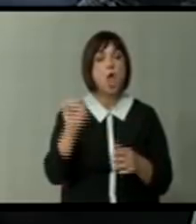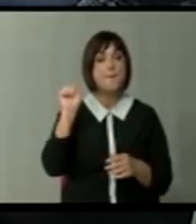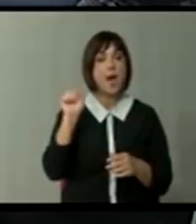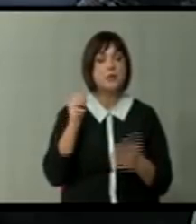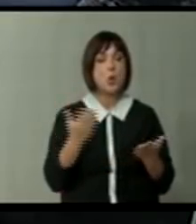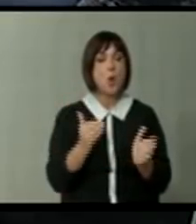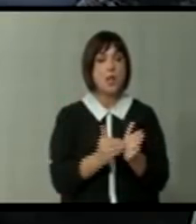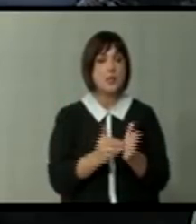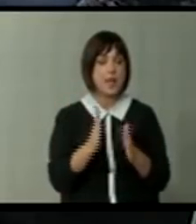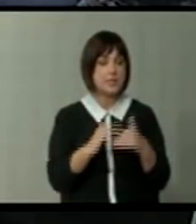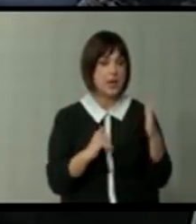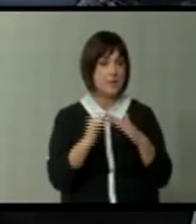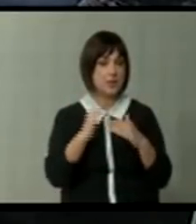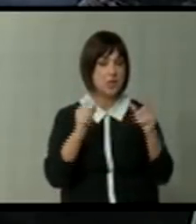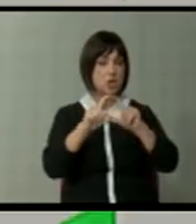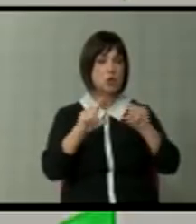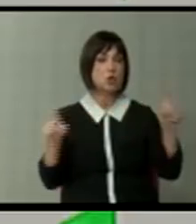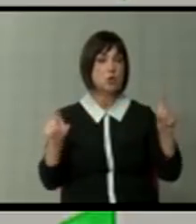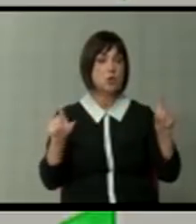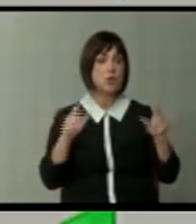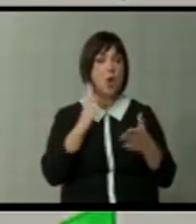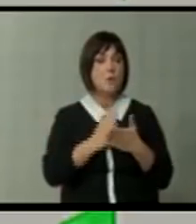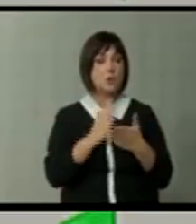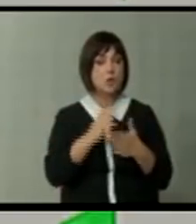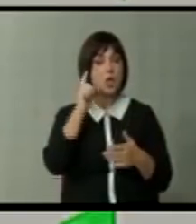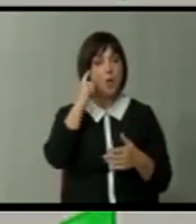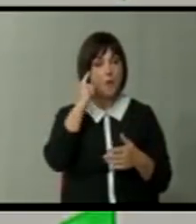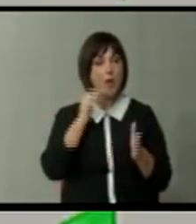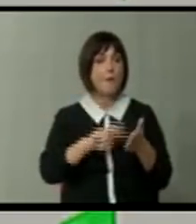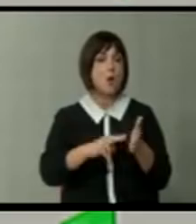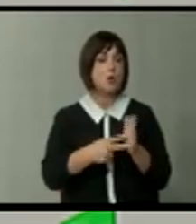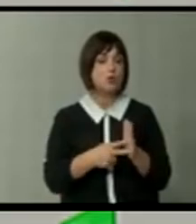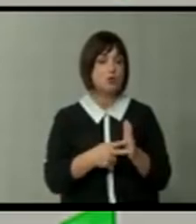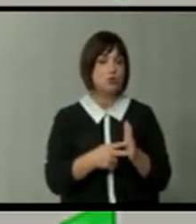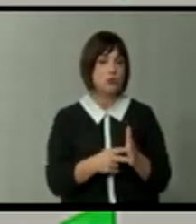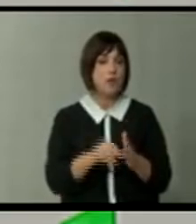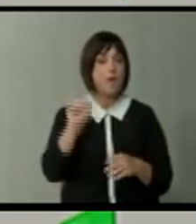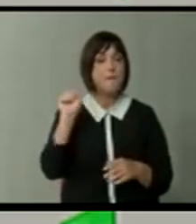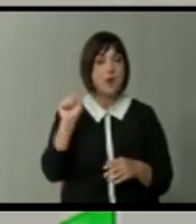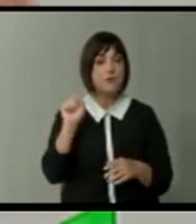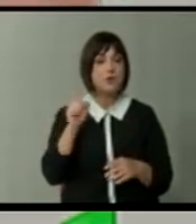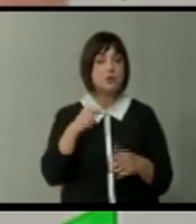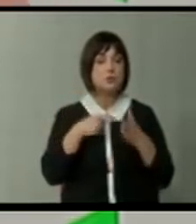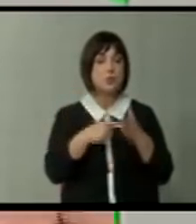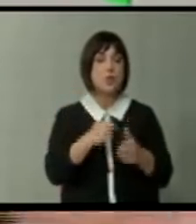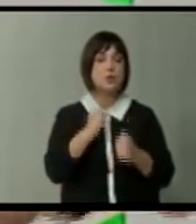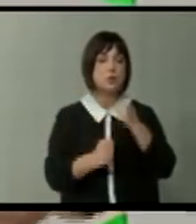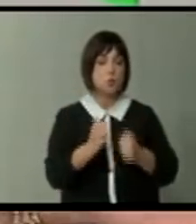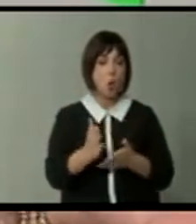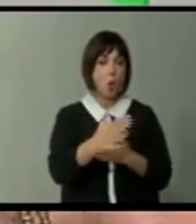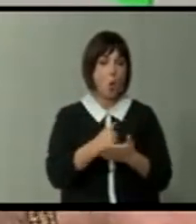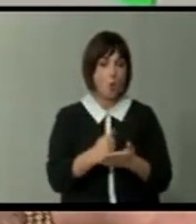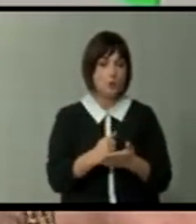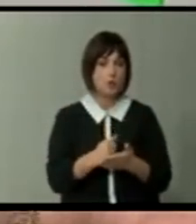кога треба да изградиме институцији? По секоја логика, защо политичката партија асоцииран на злоупотреби,